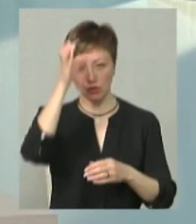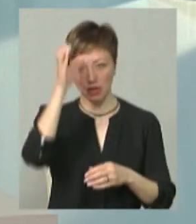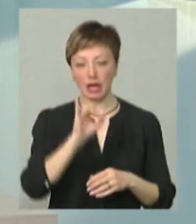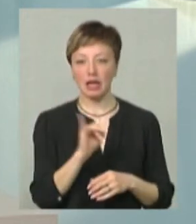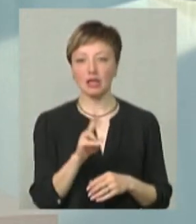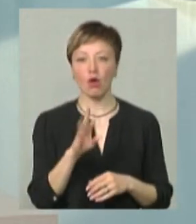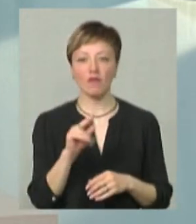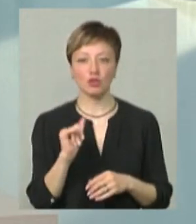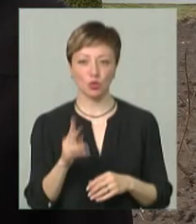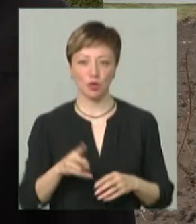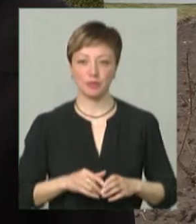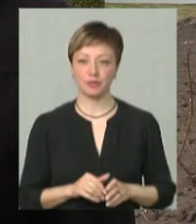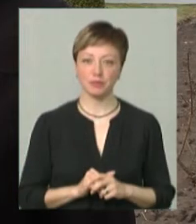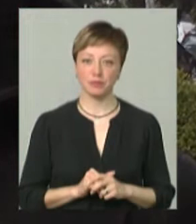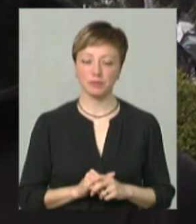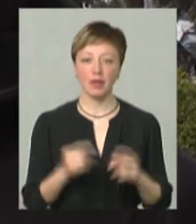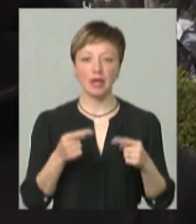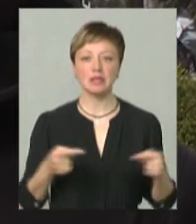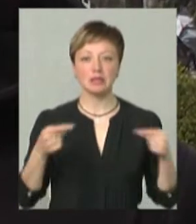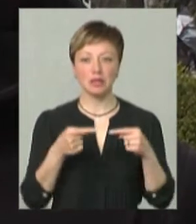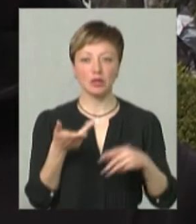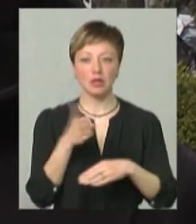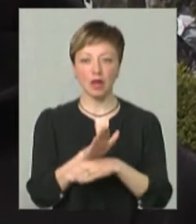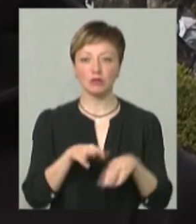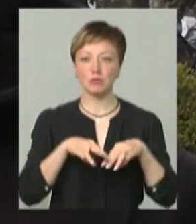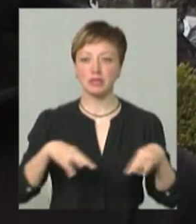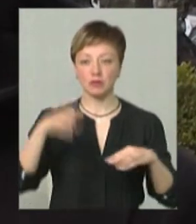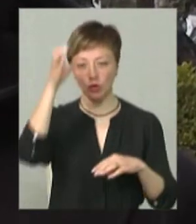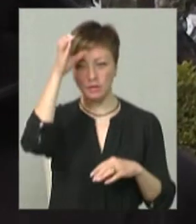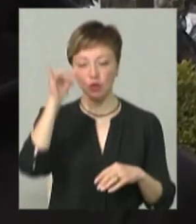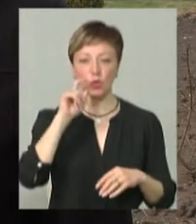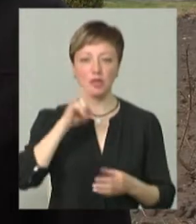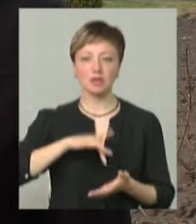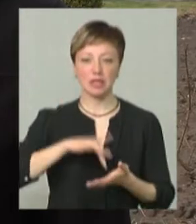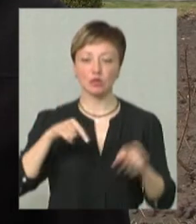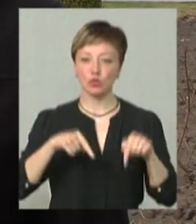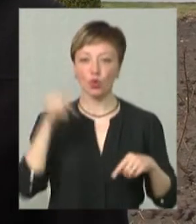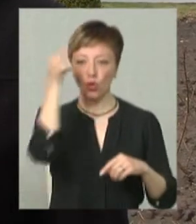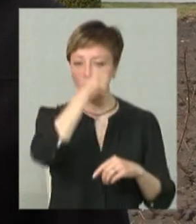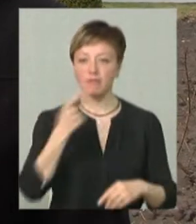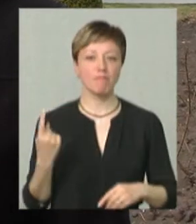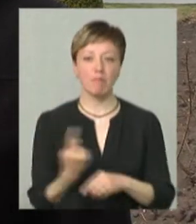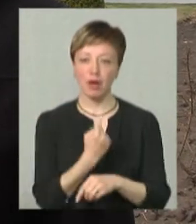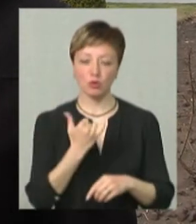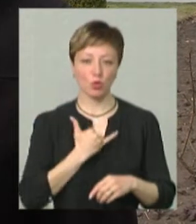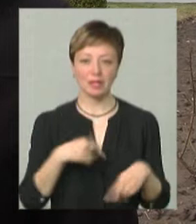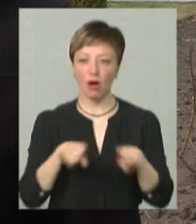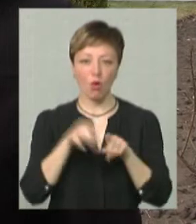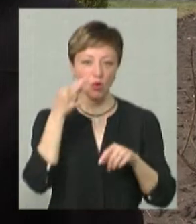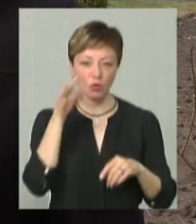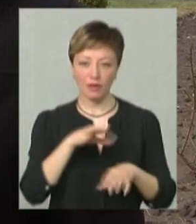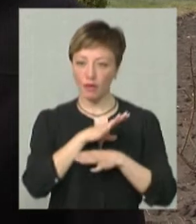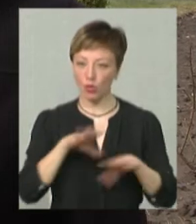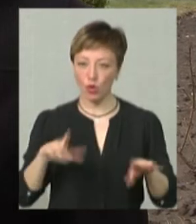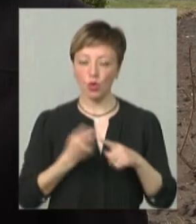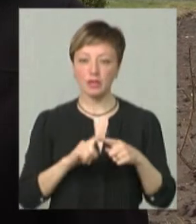Ірина Ковальчук. Згідно наказу Міністерства освіти і Українського центру, цьогоріч вперше в нас такої практики не було.